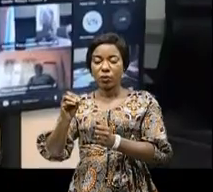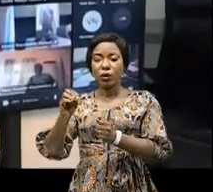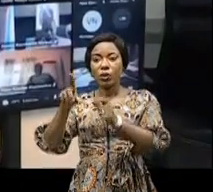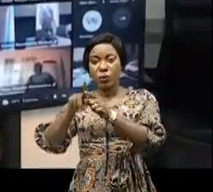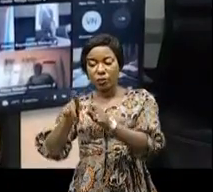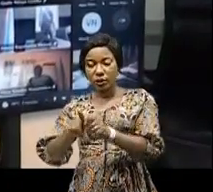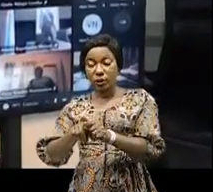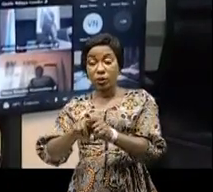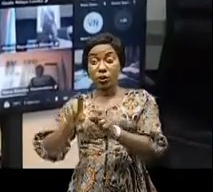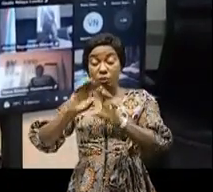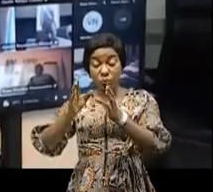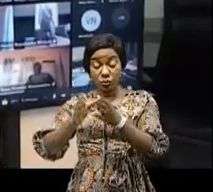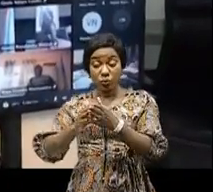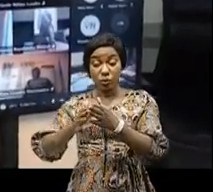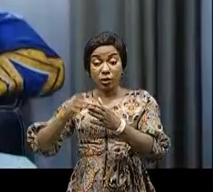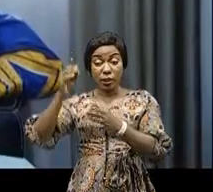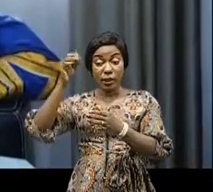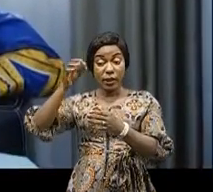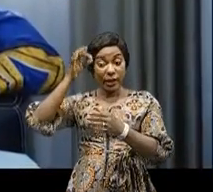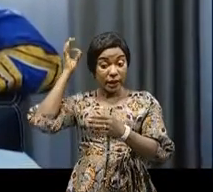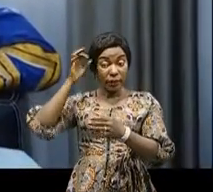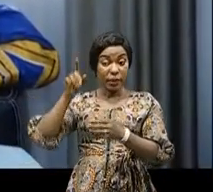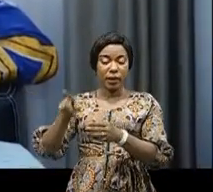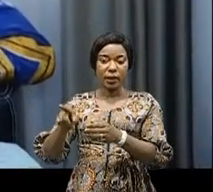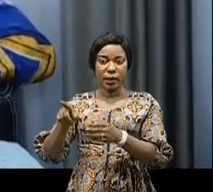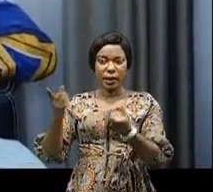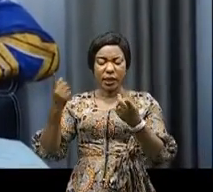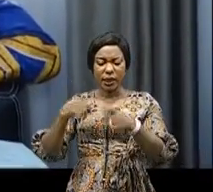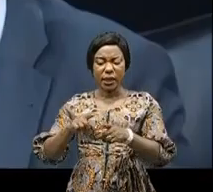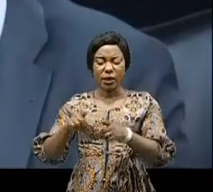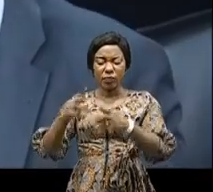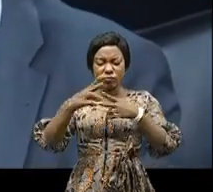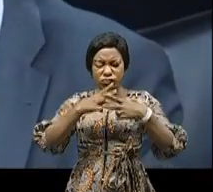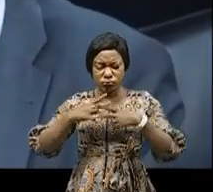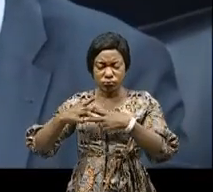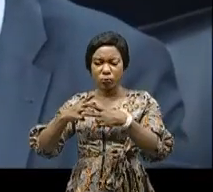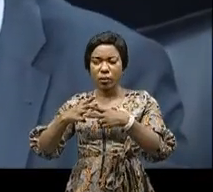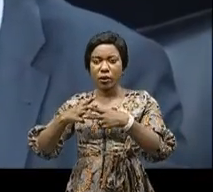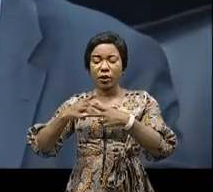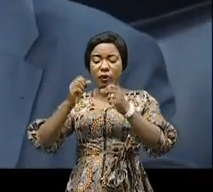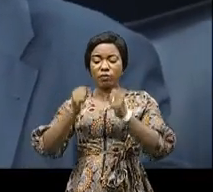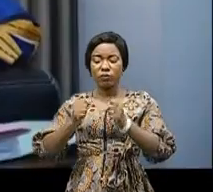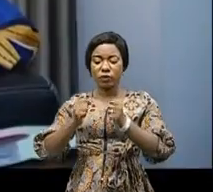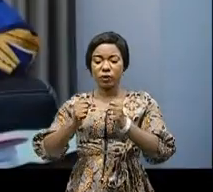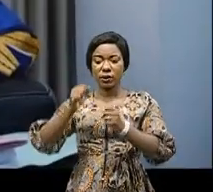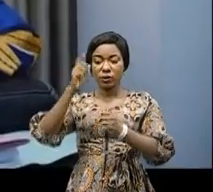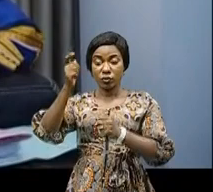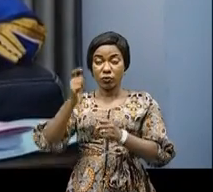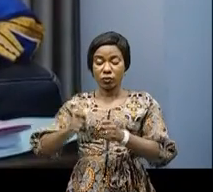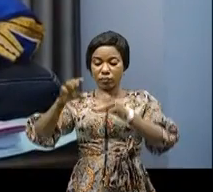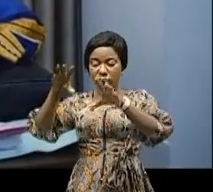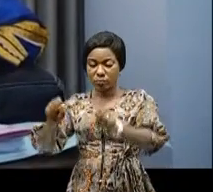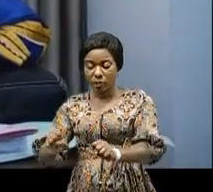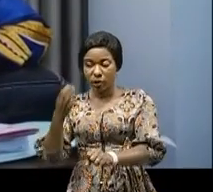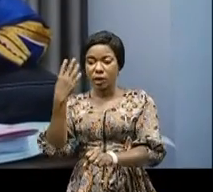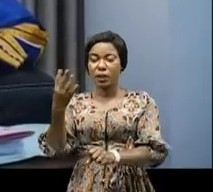Bontemple sont passés sous contrôle après une offensive menée par nos forces armées. 42 assaillants se sont rendus